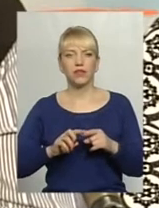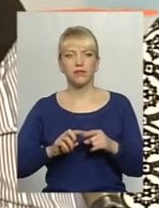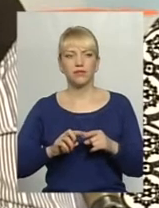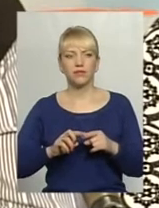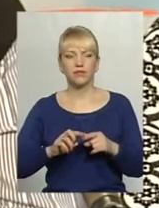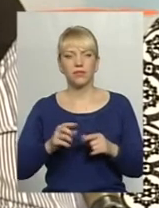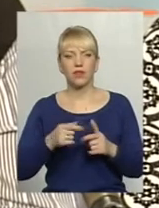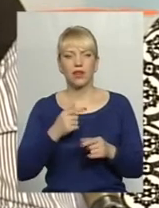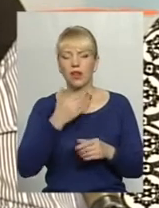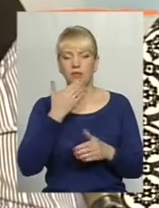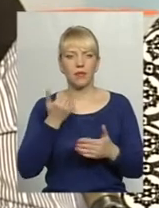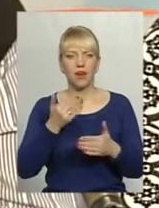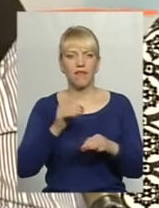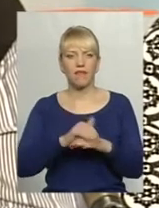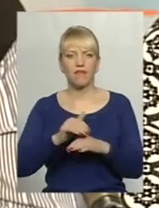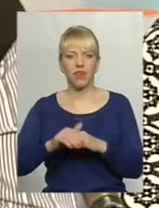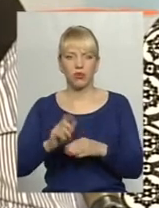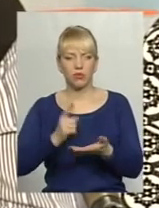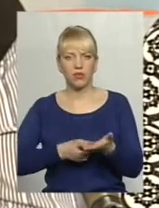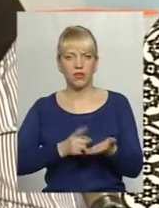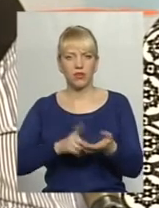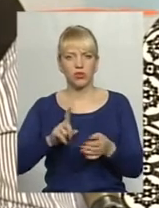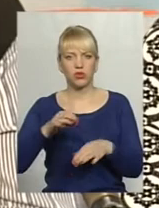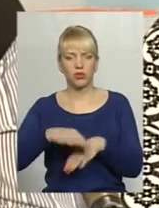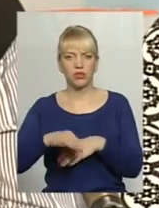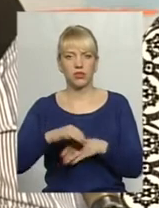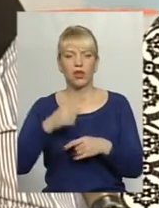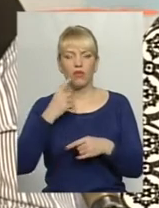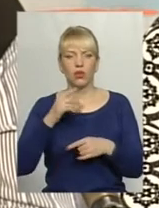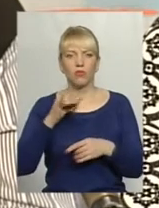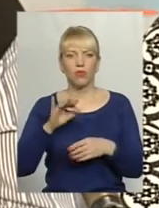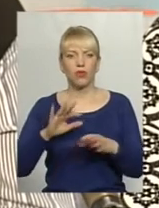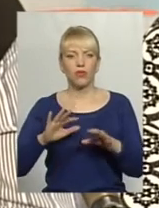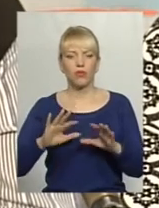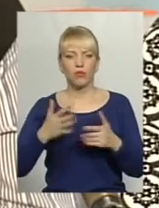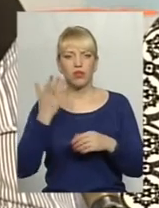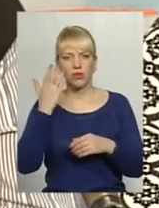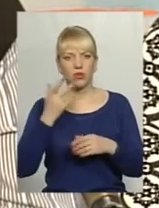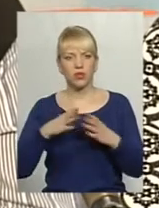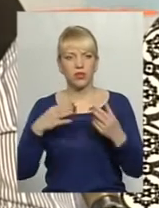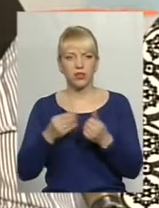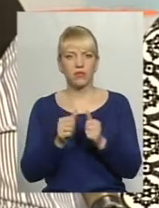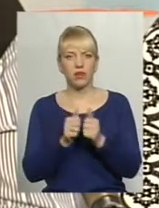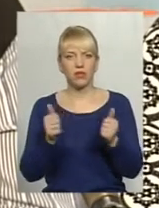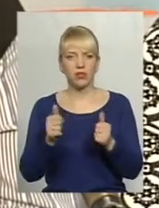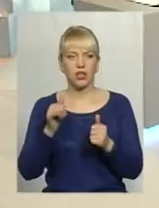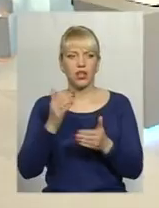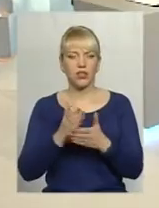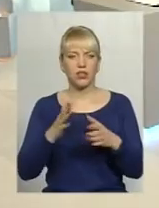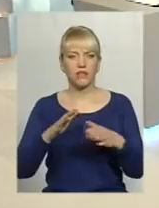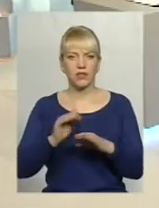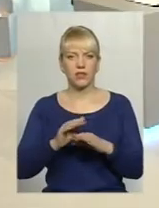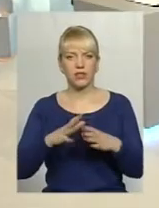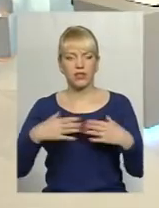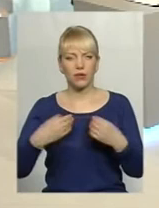загрози його, оскільки це говориться про ті випадки, коли сім'я в процесі розлучення є у сім'ї діти і